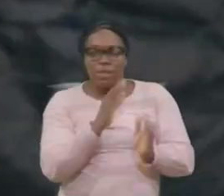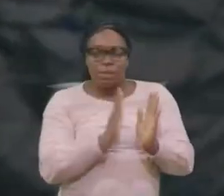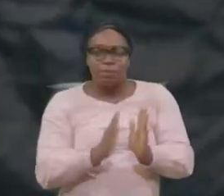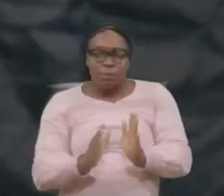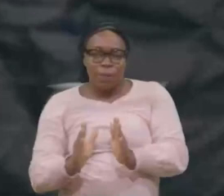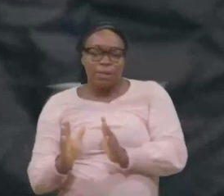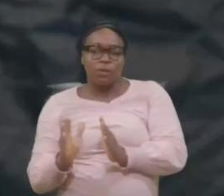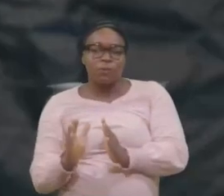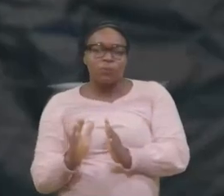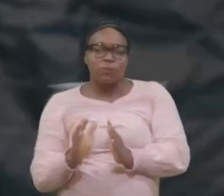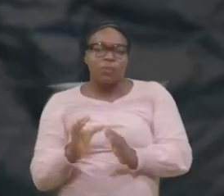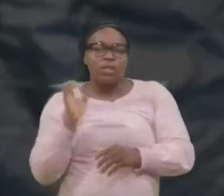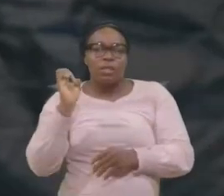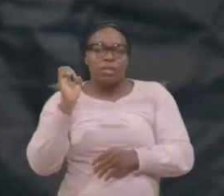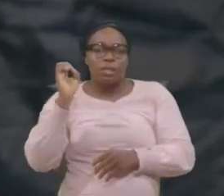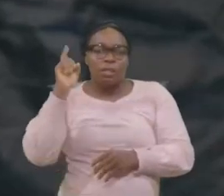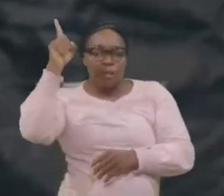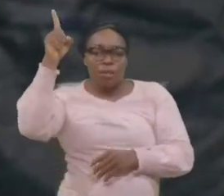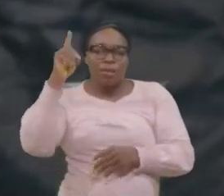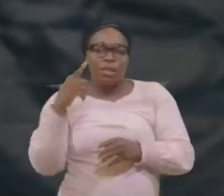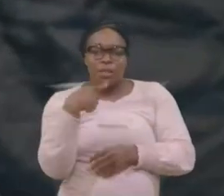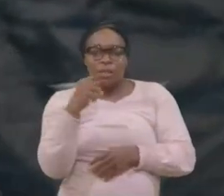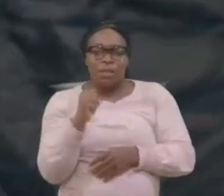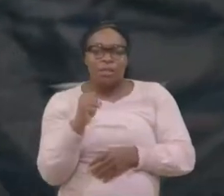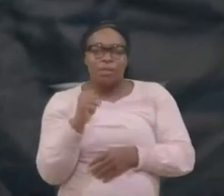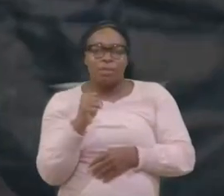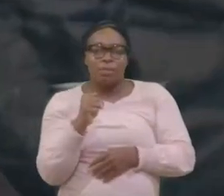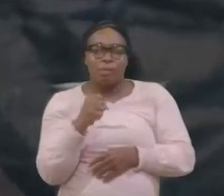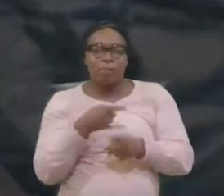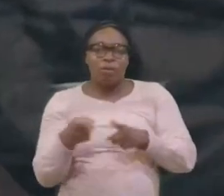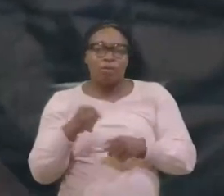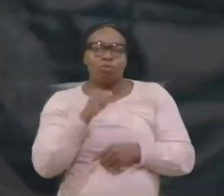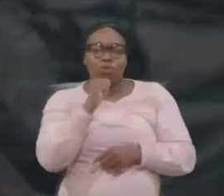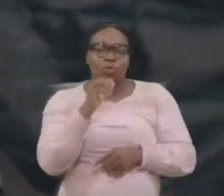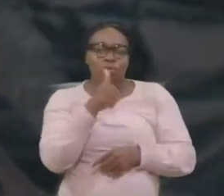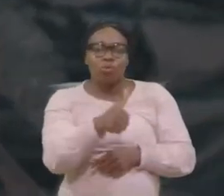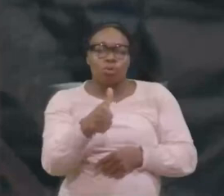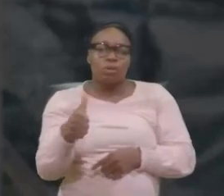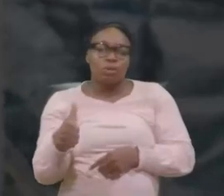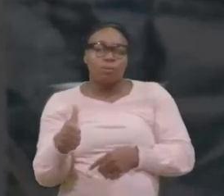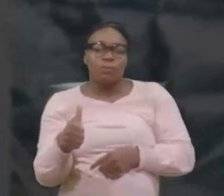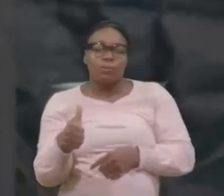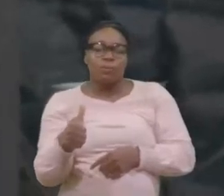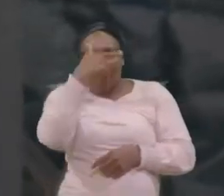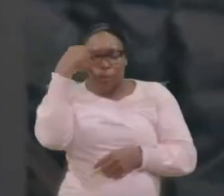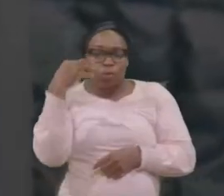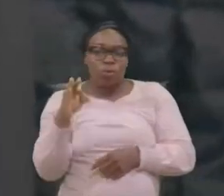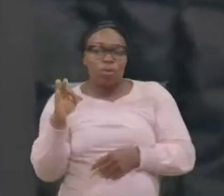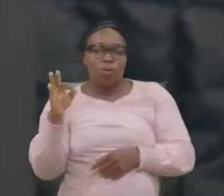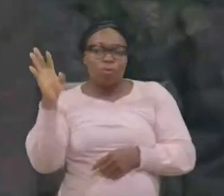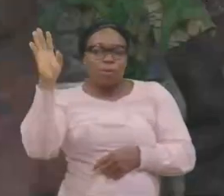planification, ne t'irrite pas